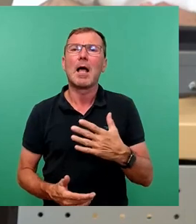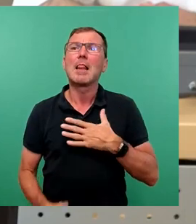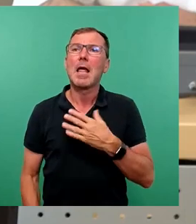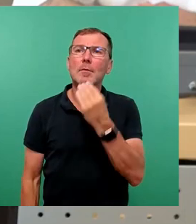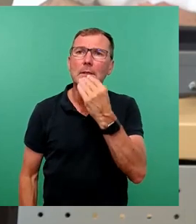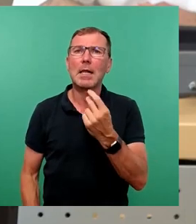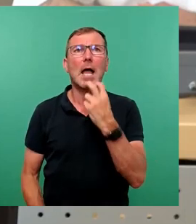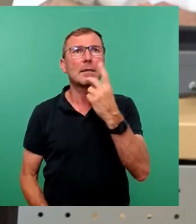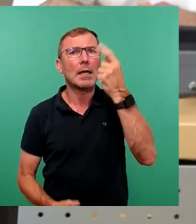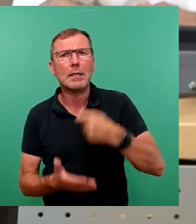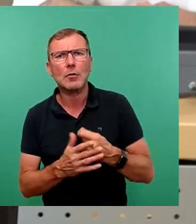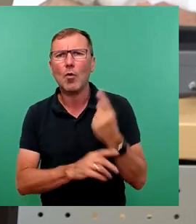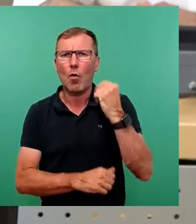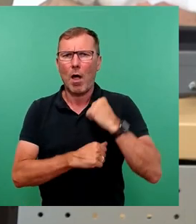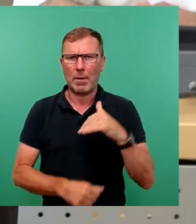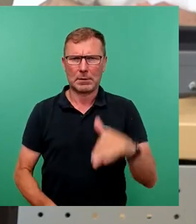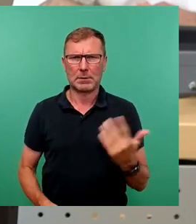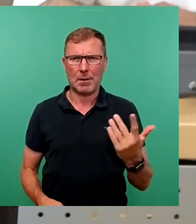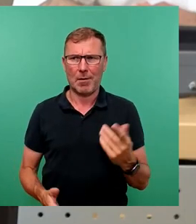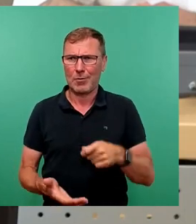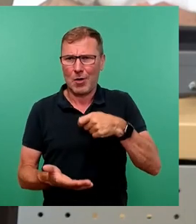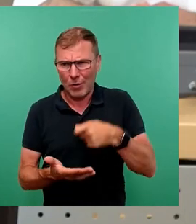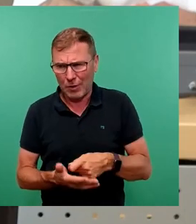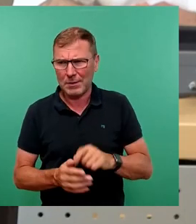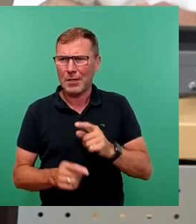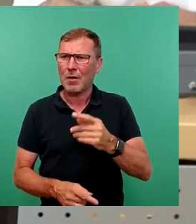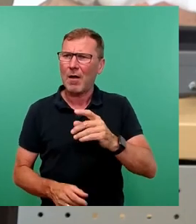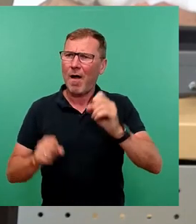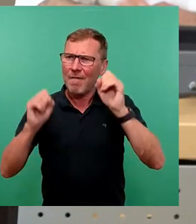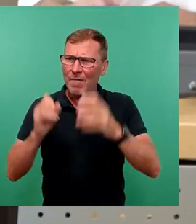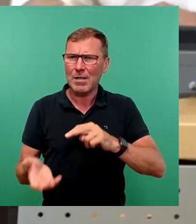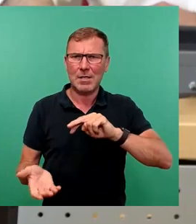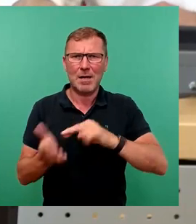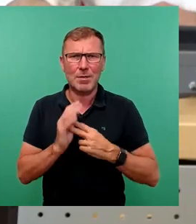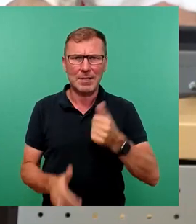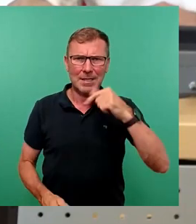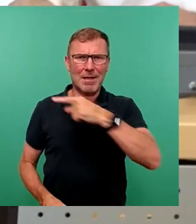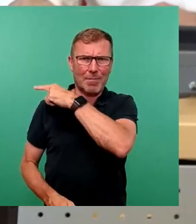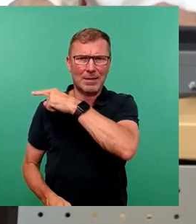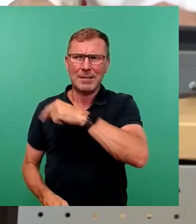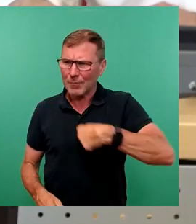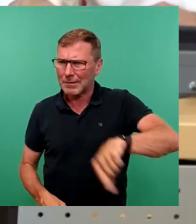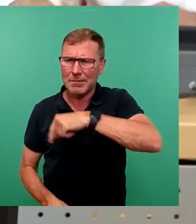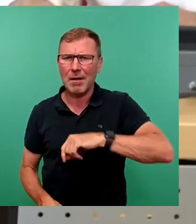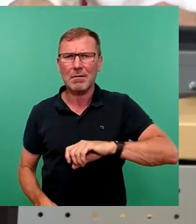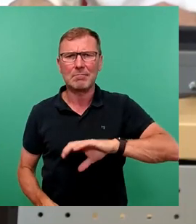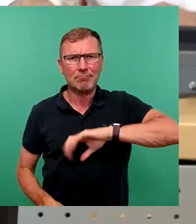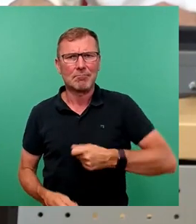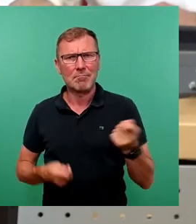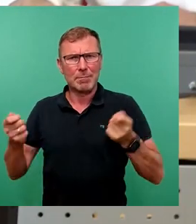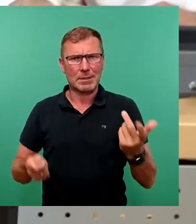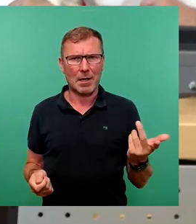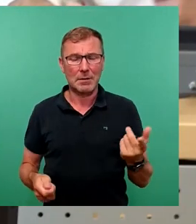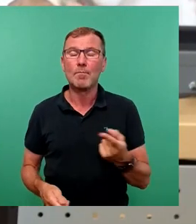als genug belastet und tragen die Kosten einer unsäglichen Politik in Berlin und anderswo. Mit uns geht